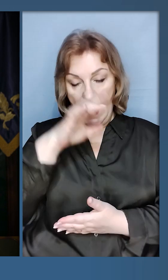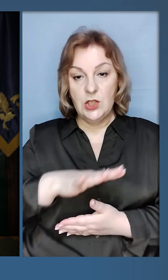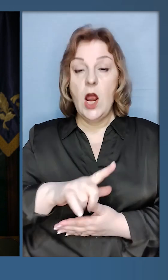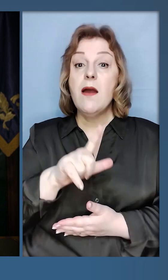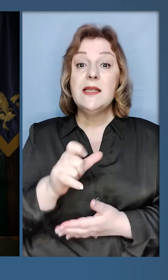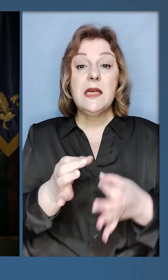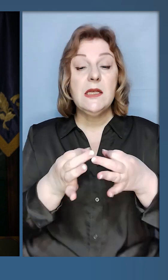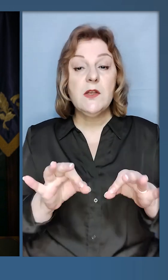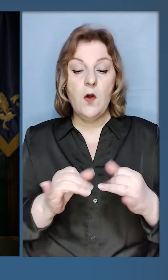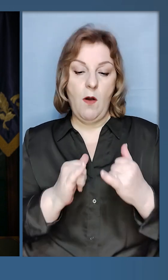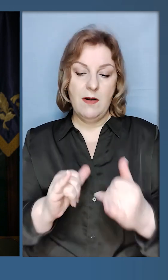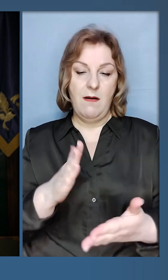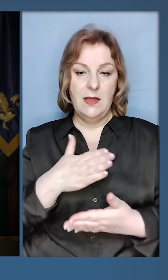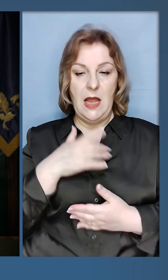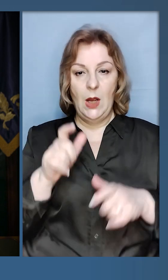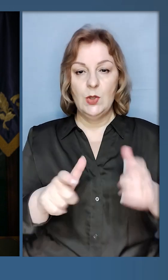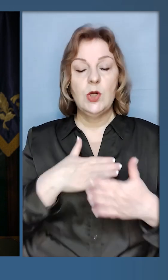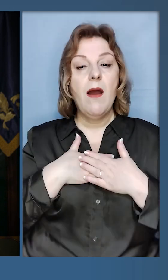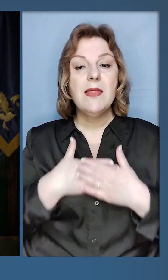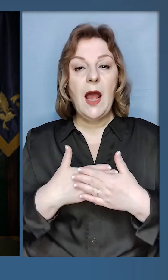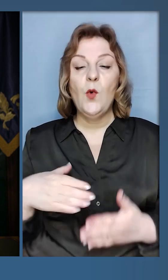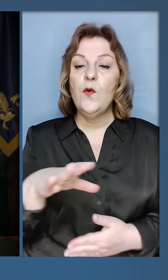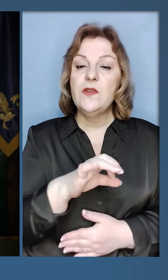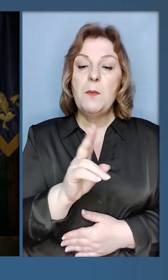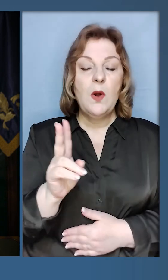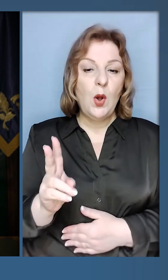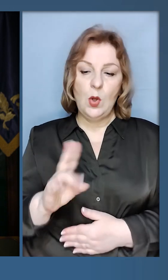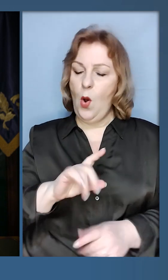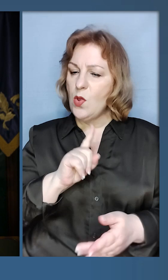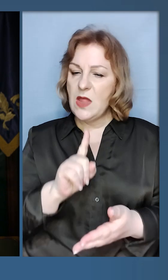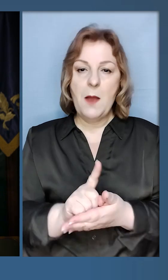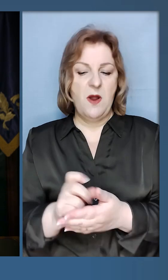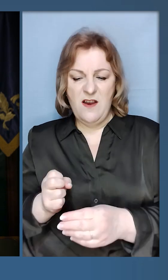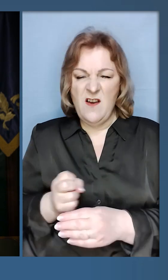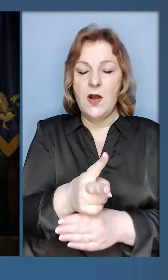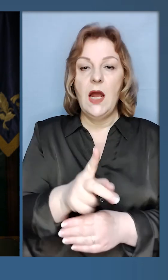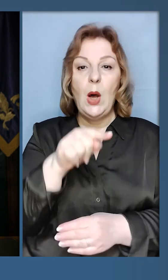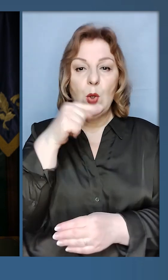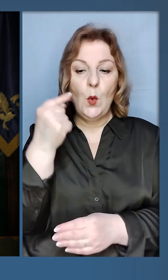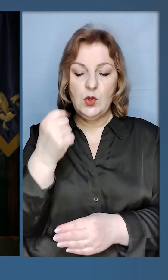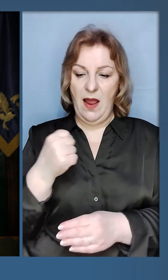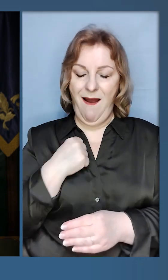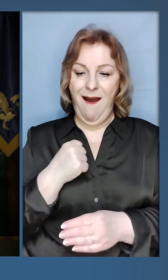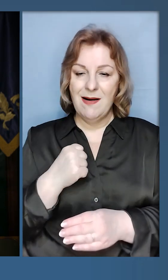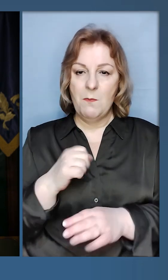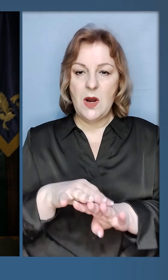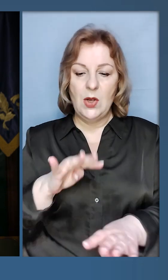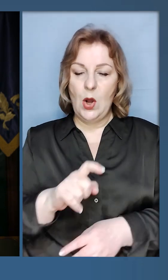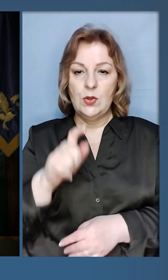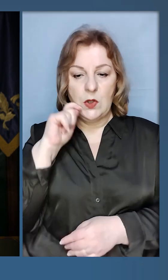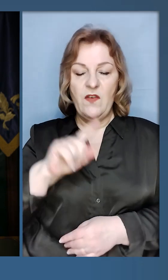всім, хто б'ється за свободу для нашої країни, за свободу для наших людей. Дякую всім, хто неодмінно